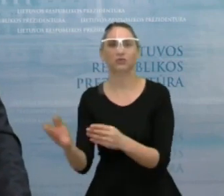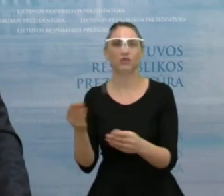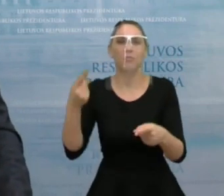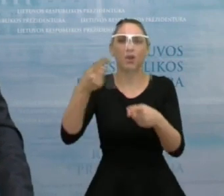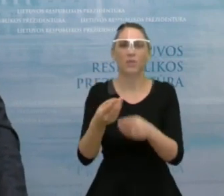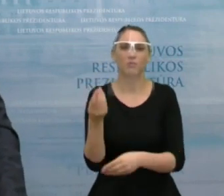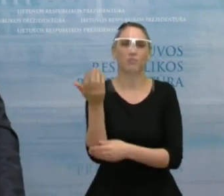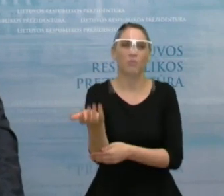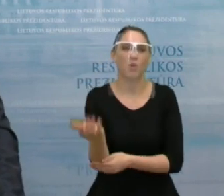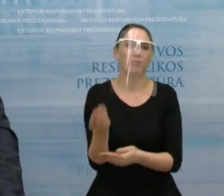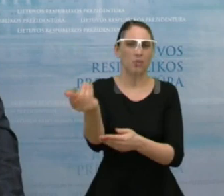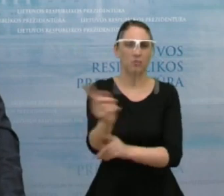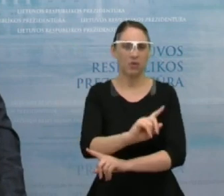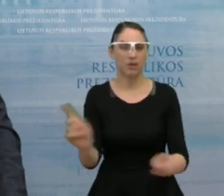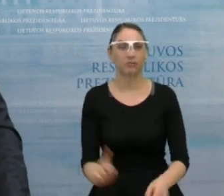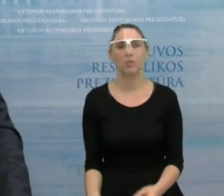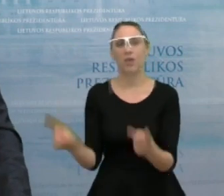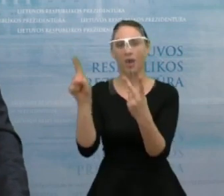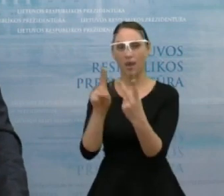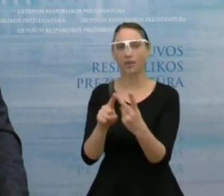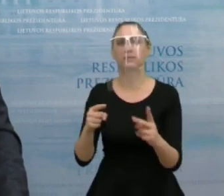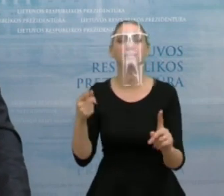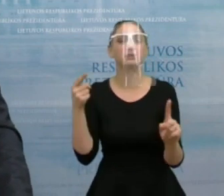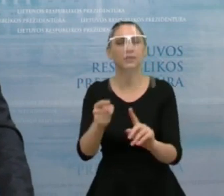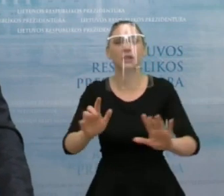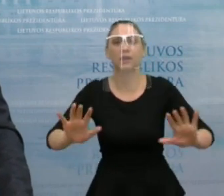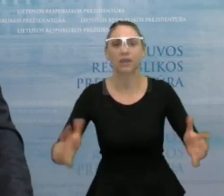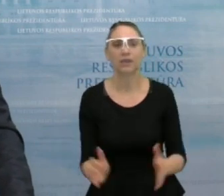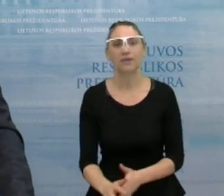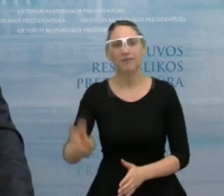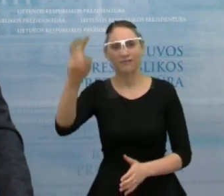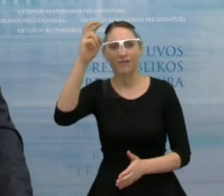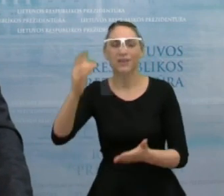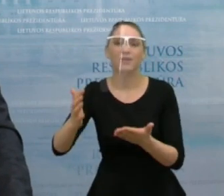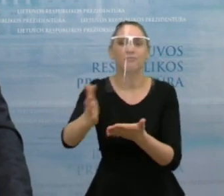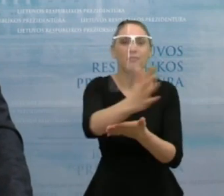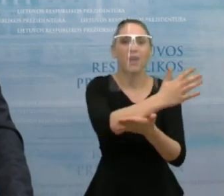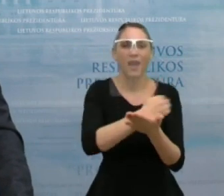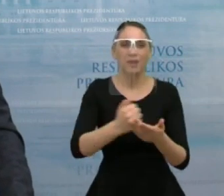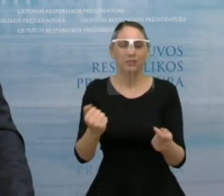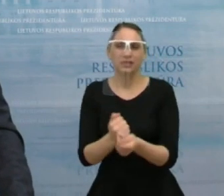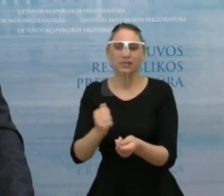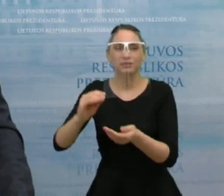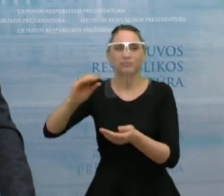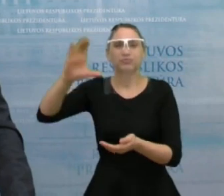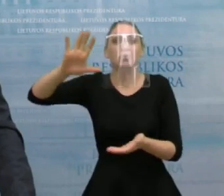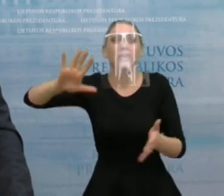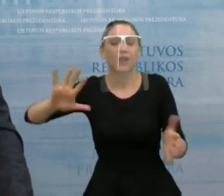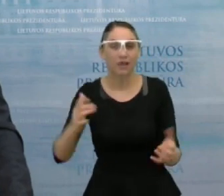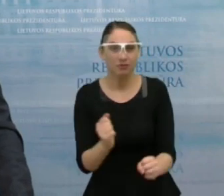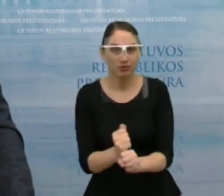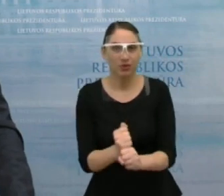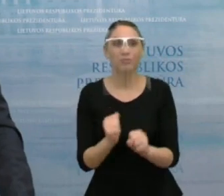Antrą, ir turbūt dar svarbiau, nuosekliai didinti valstybės pajamas. Ir tai galima padaryti